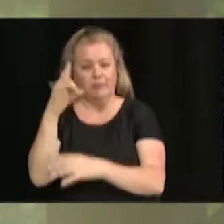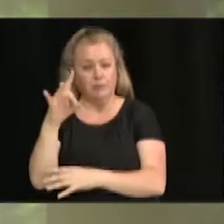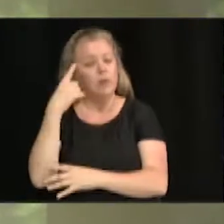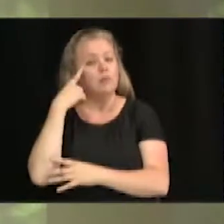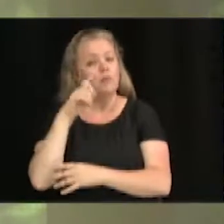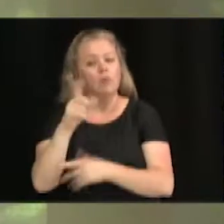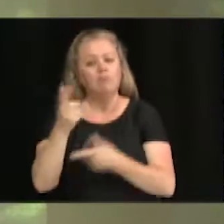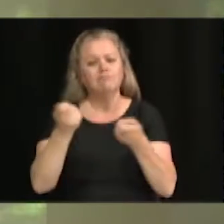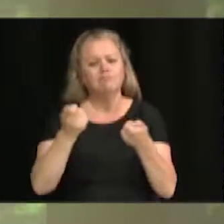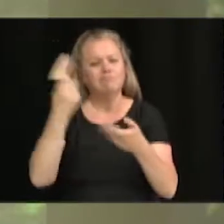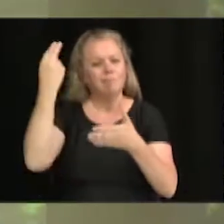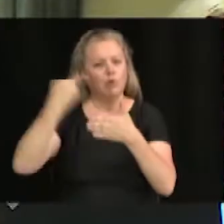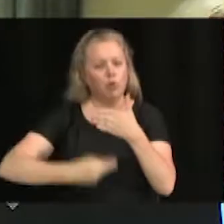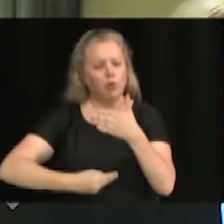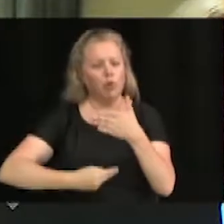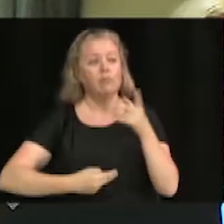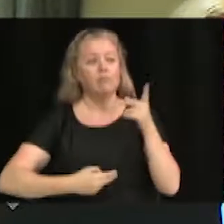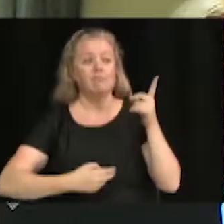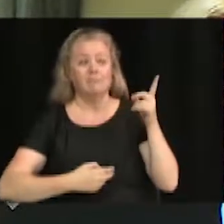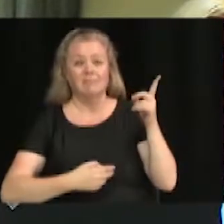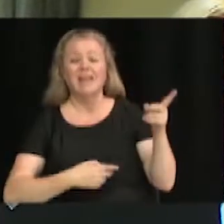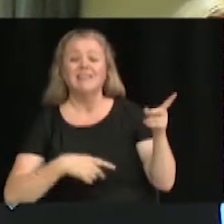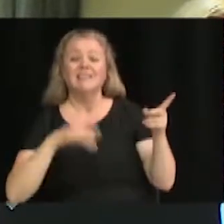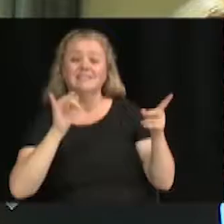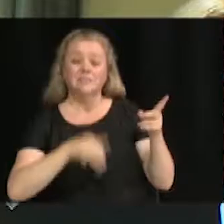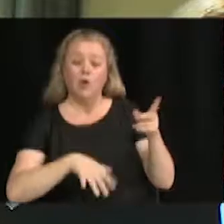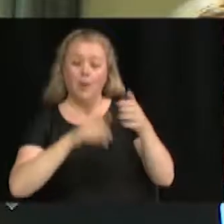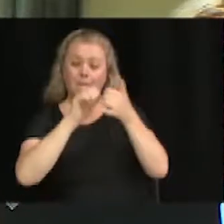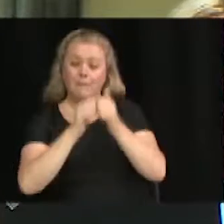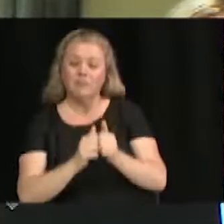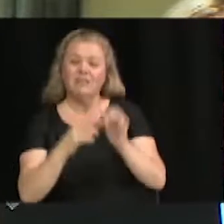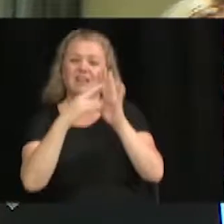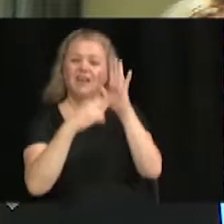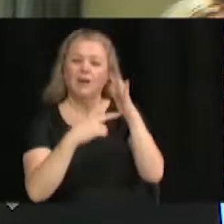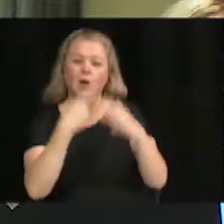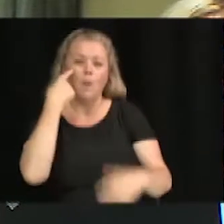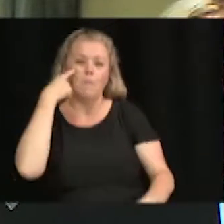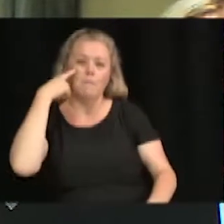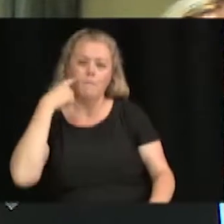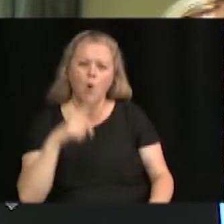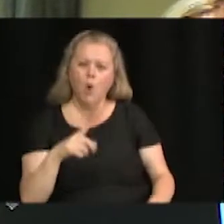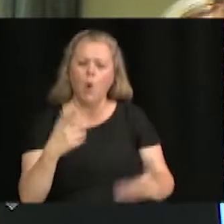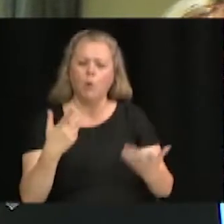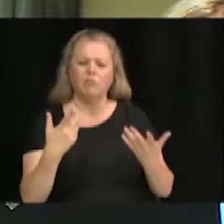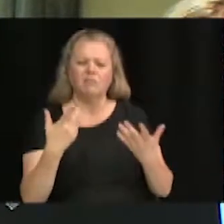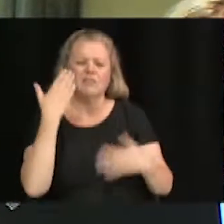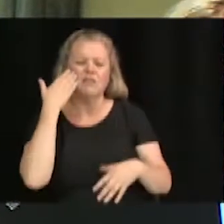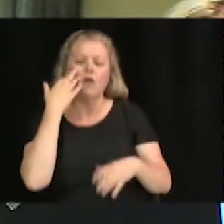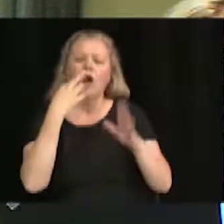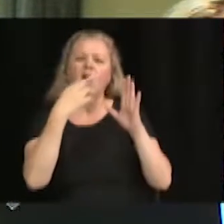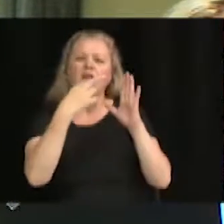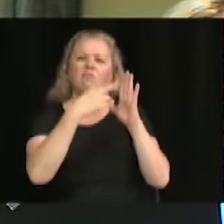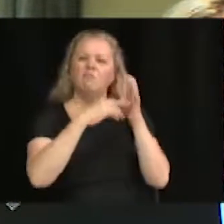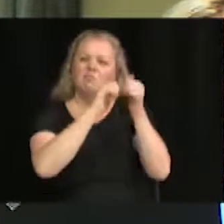contractuelle. On vient modifier le règlement pour venir définir qu'est-ce que c'est qu'une modification accessoire à un contrat.